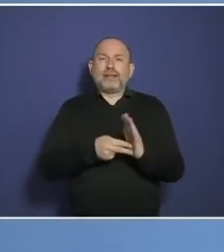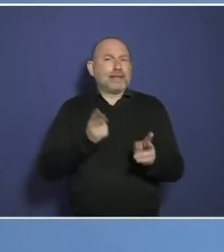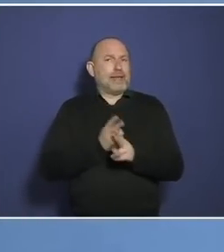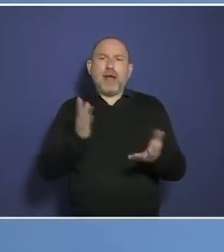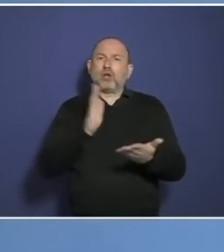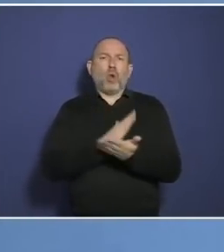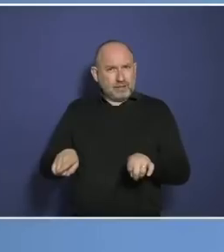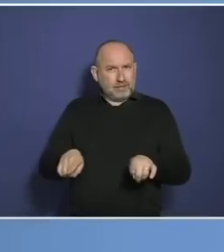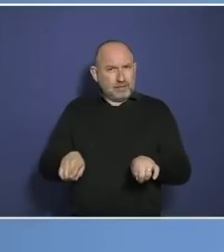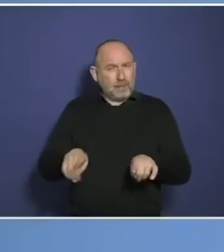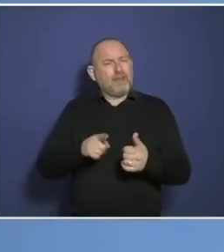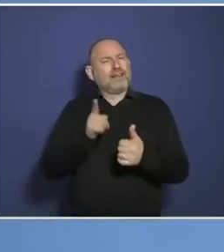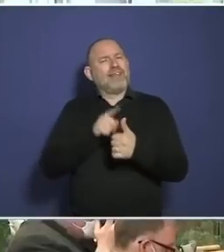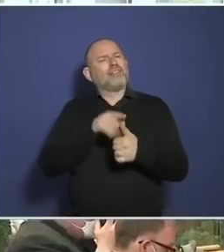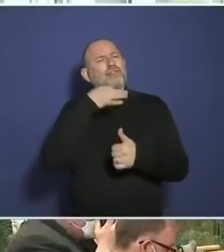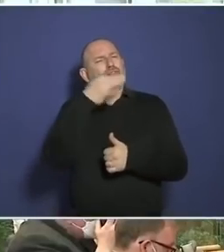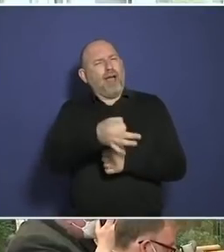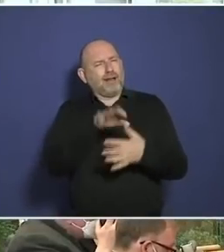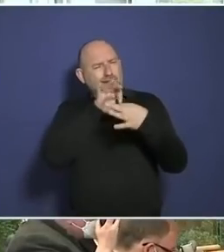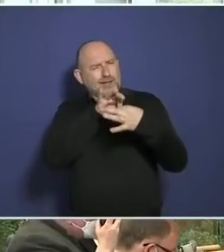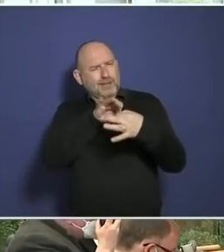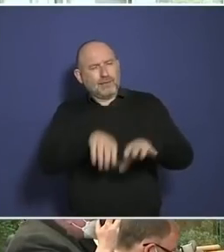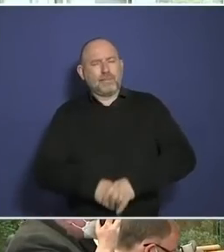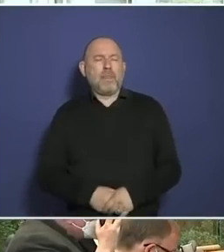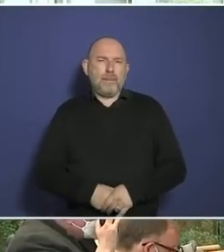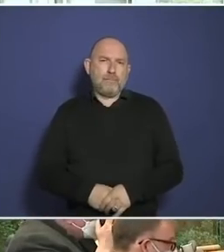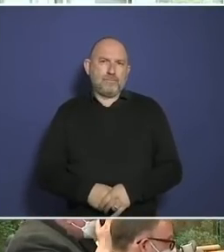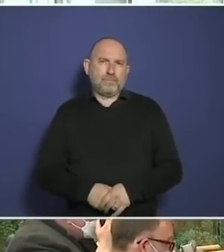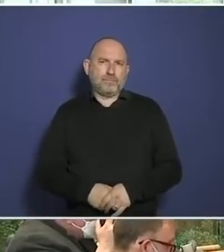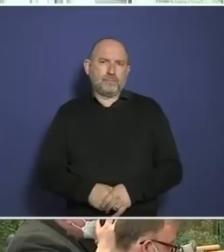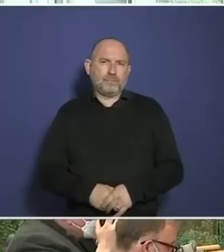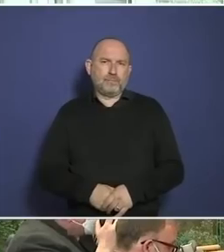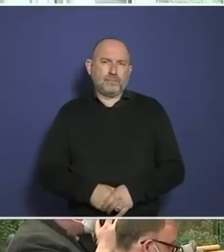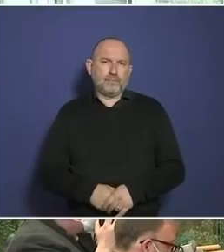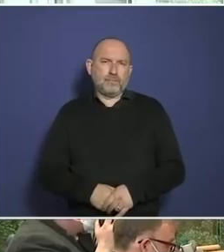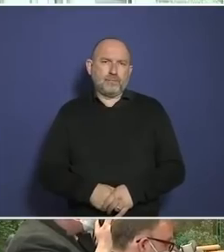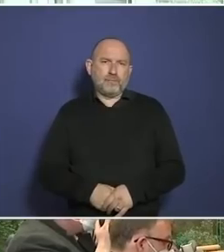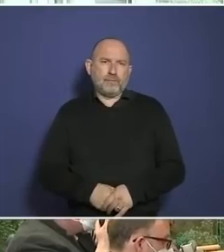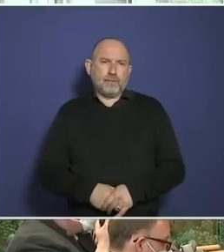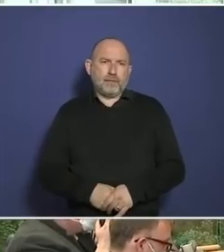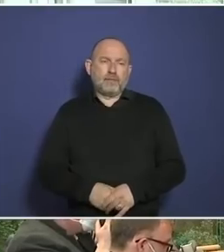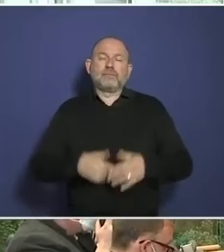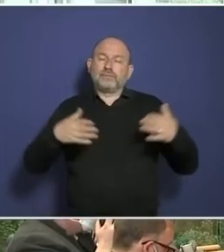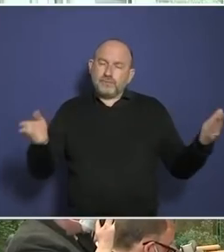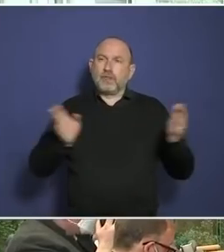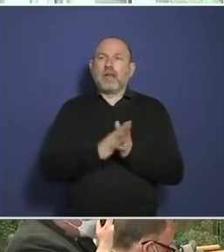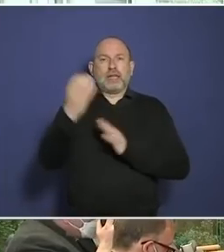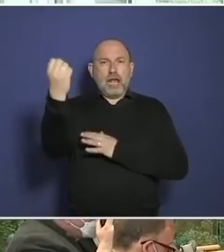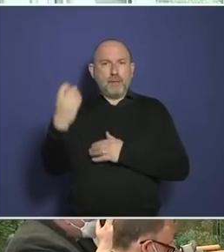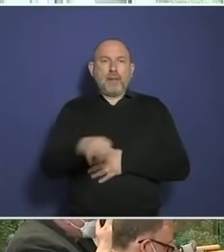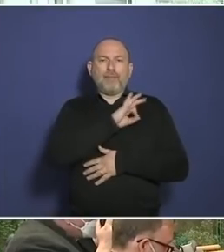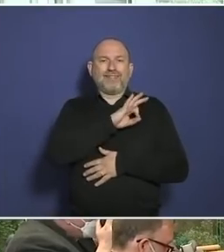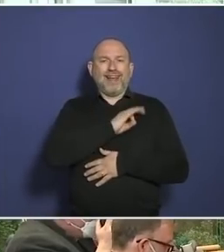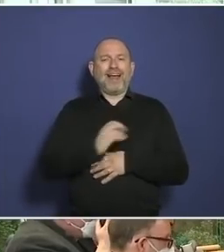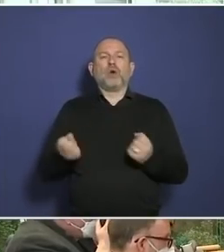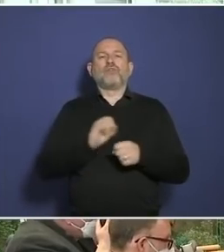in den Medien wünscht. Also, dass die Ampelparteien bei der Corona-Politik